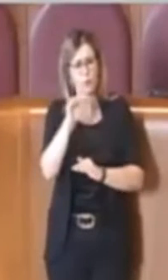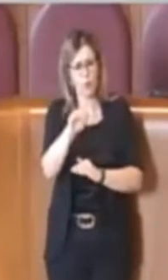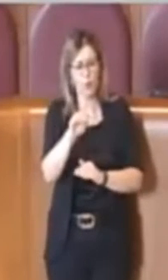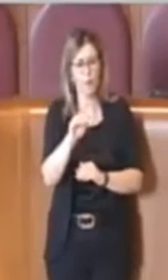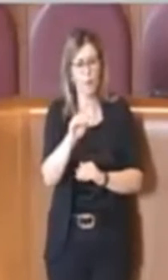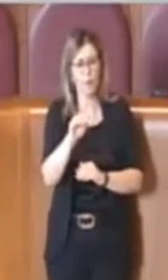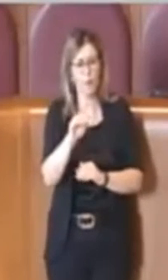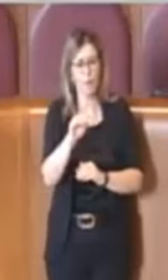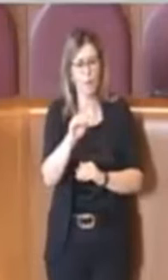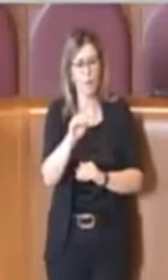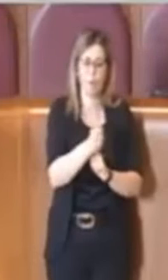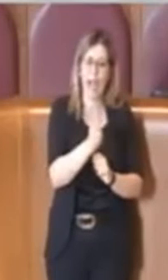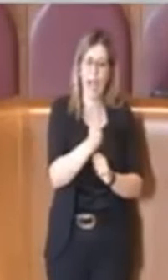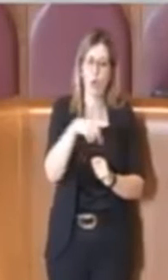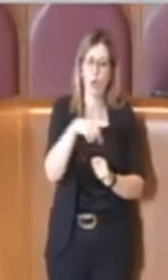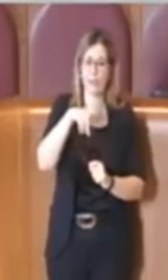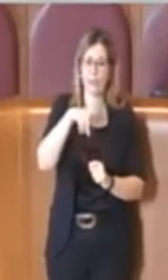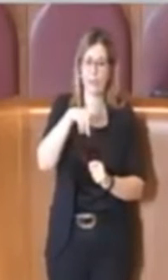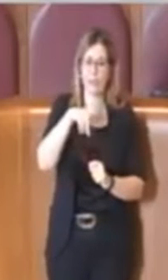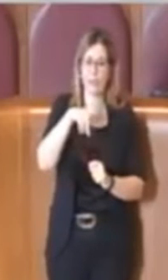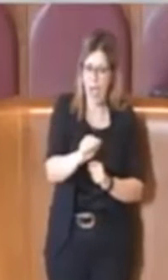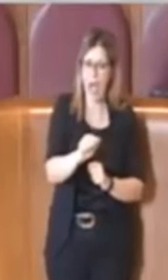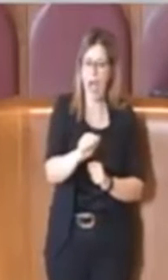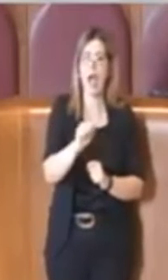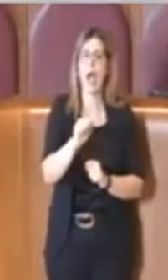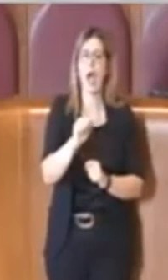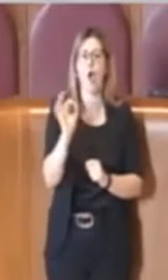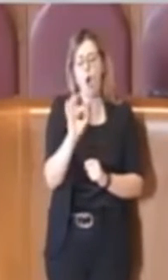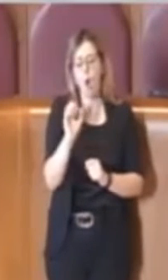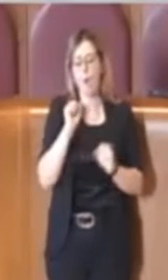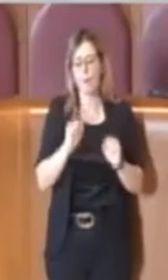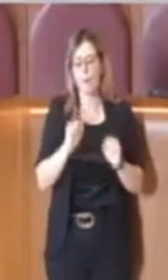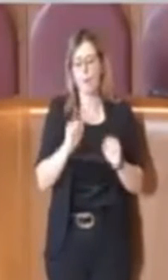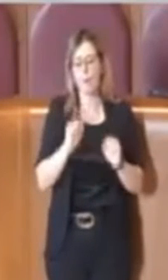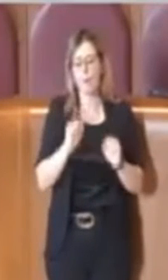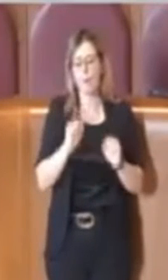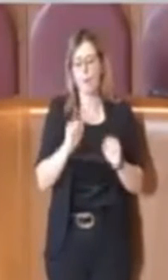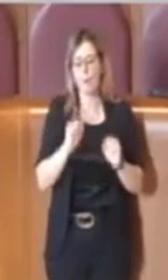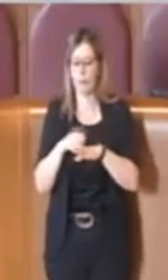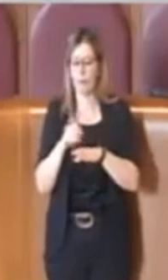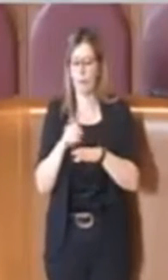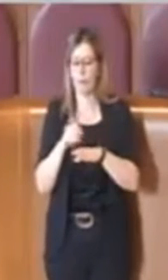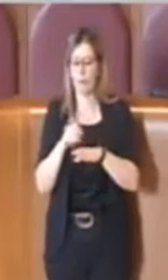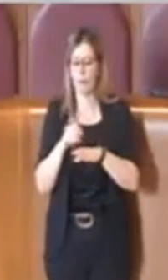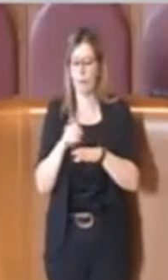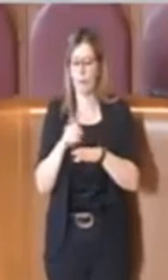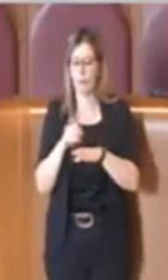PA, posso utilizzare delle modalità di pagamento un po' più moderne.